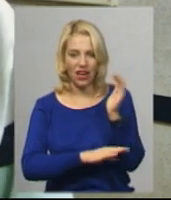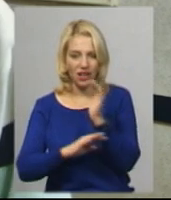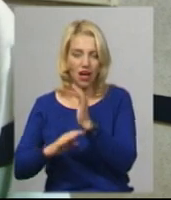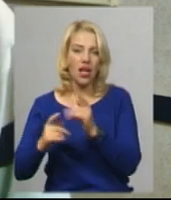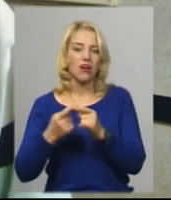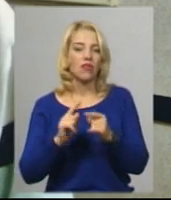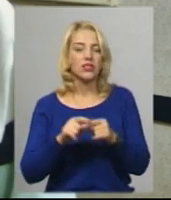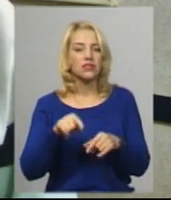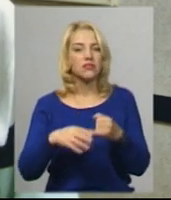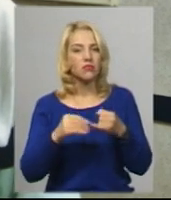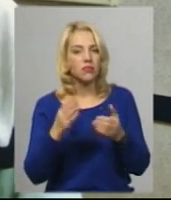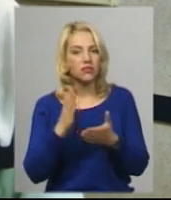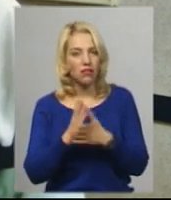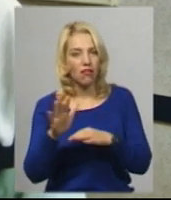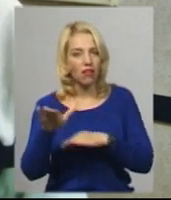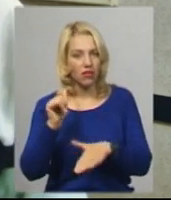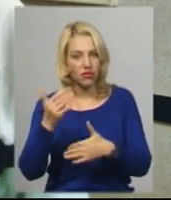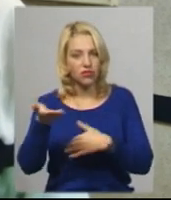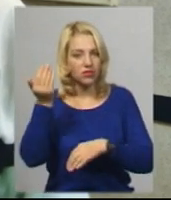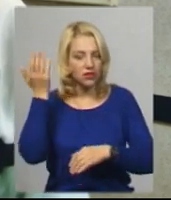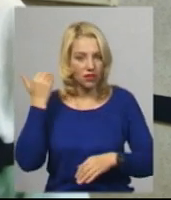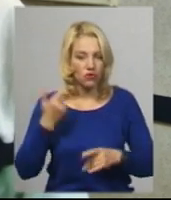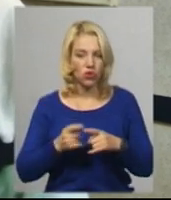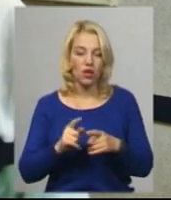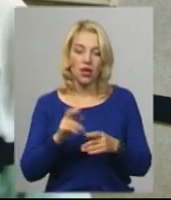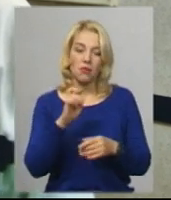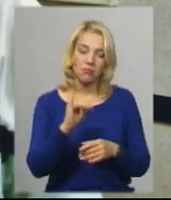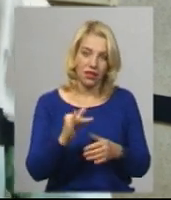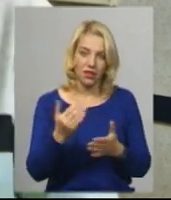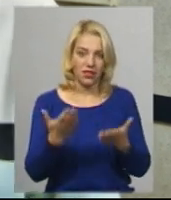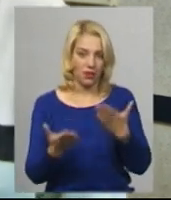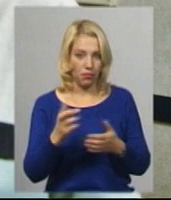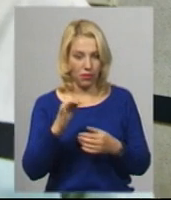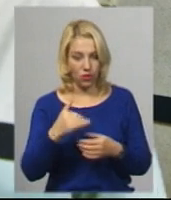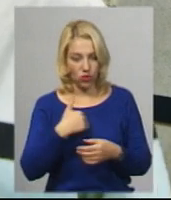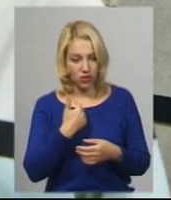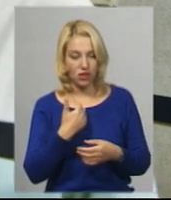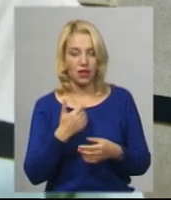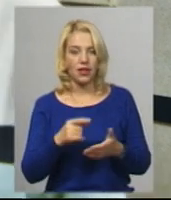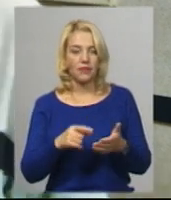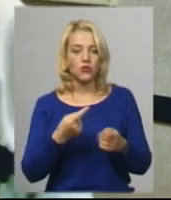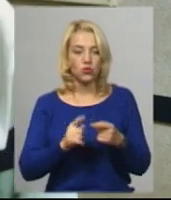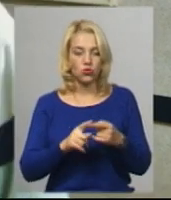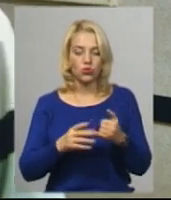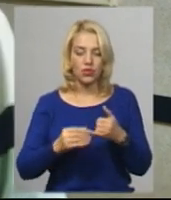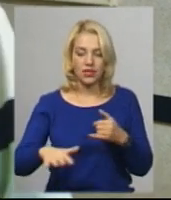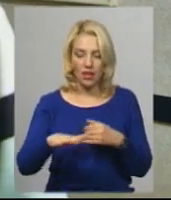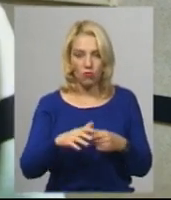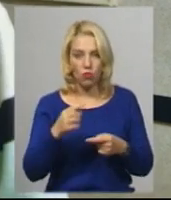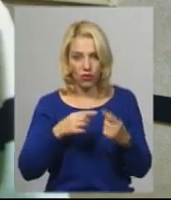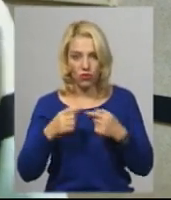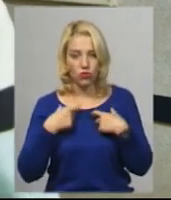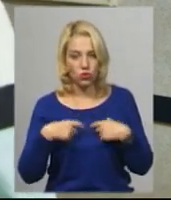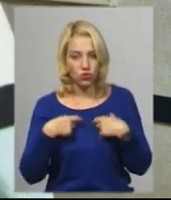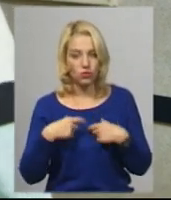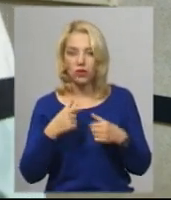постійному користуванні. Навіть якщо б міська рада і хотіла цю ділянку повернути собі, то це неможливо просто зробити,